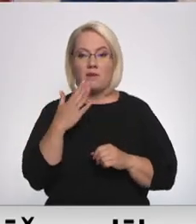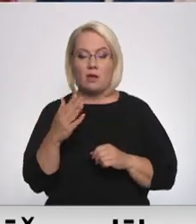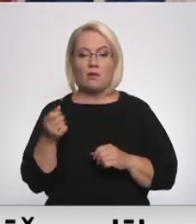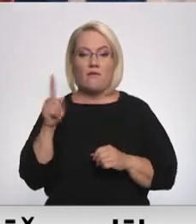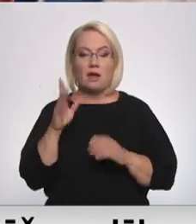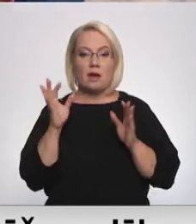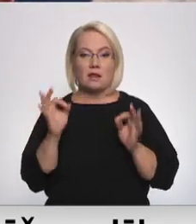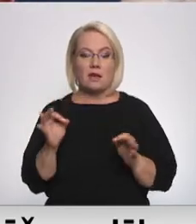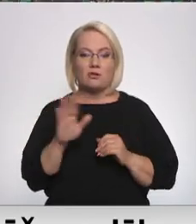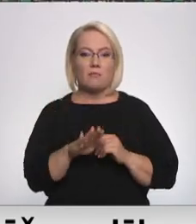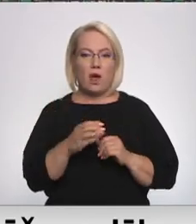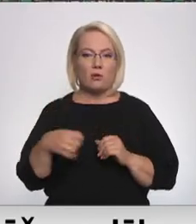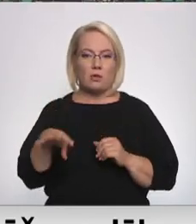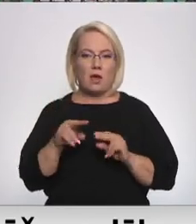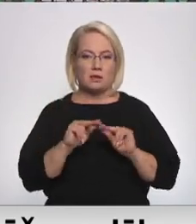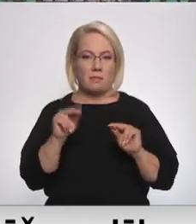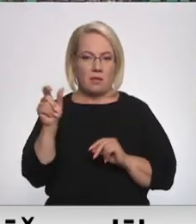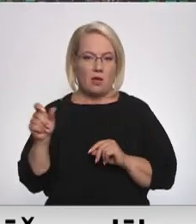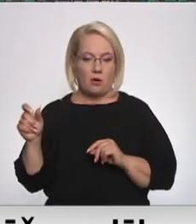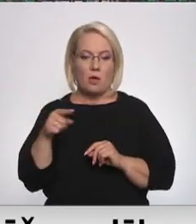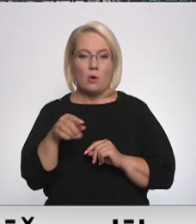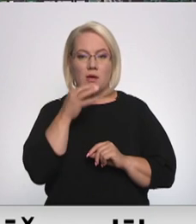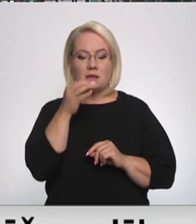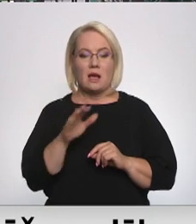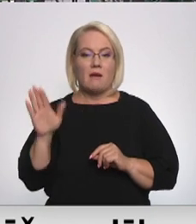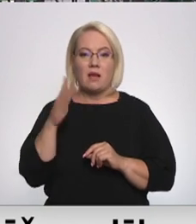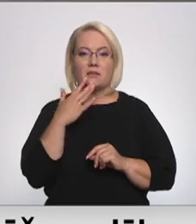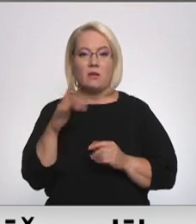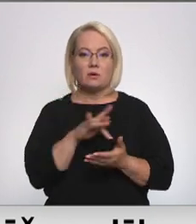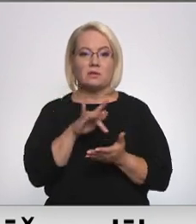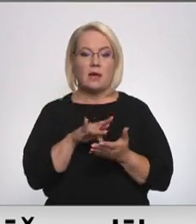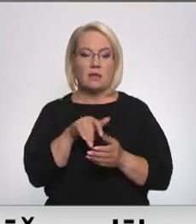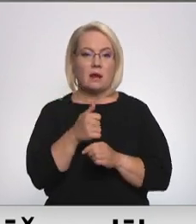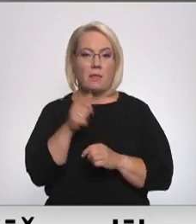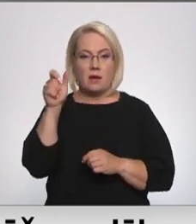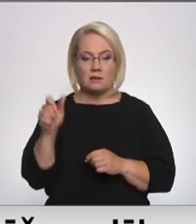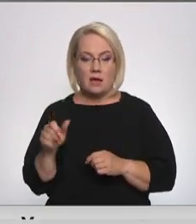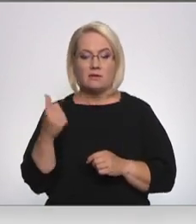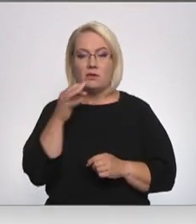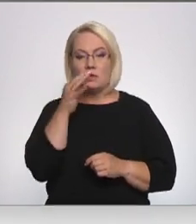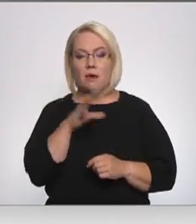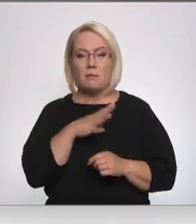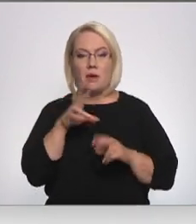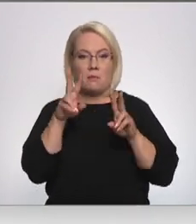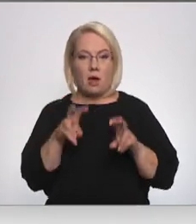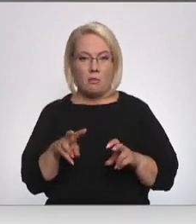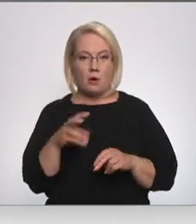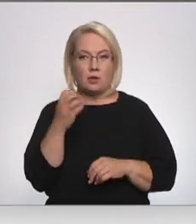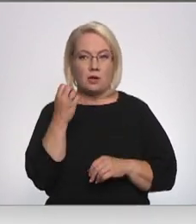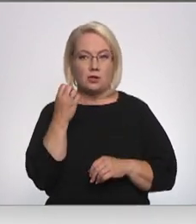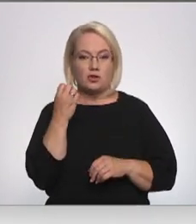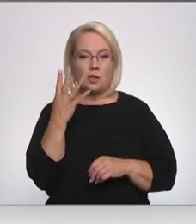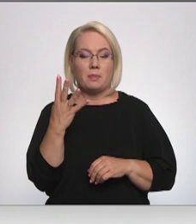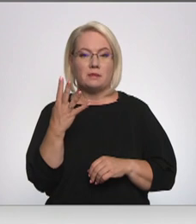ties ir pirmskolas pedagogiem. To apliecin arī Valsts valodas centra pārstāvis. Ir veikta pārbaudē 14. pirmskolas